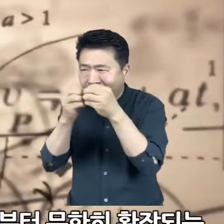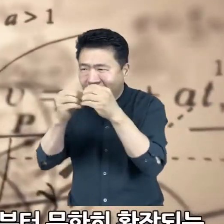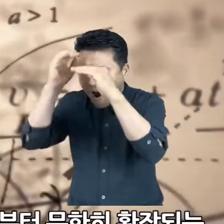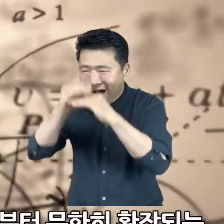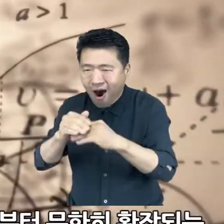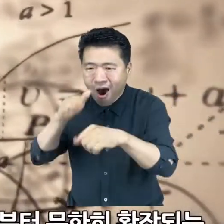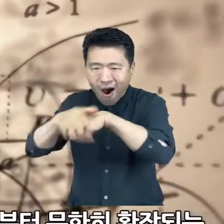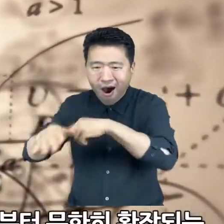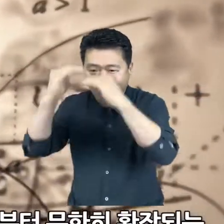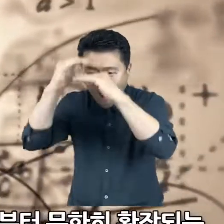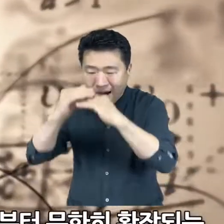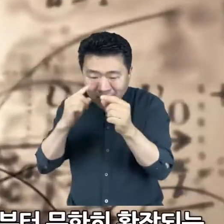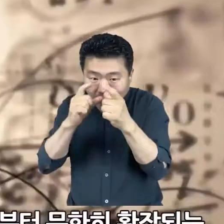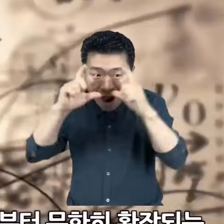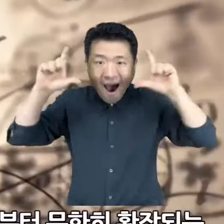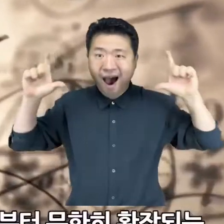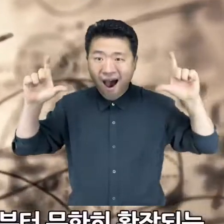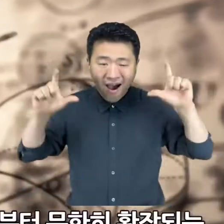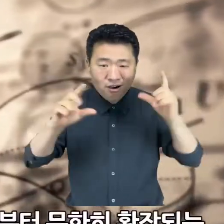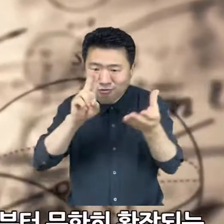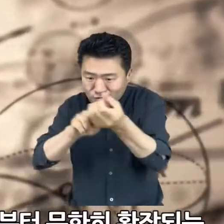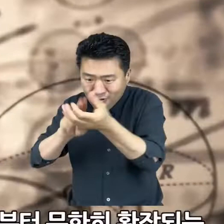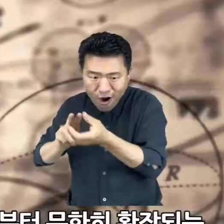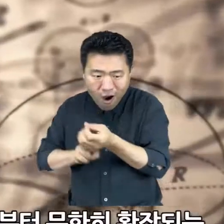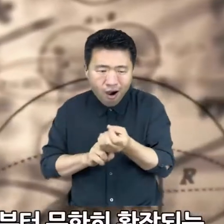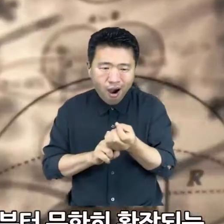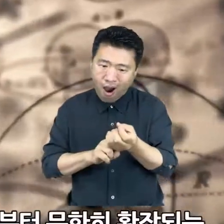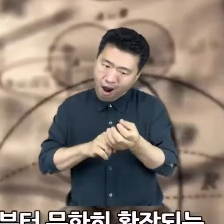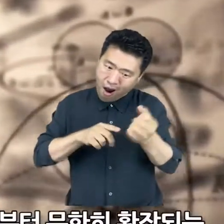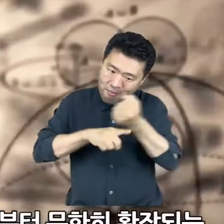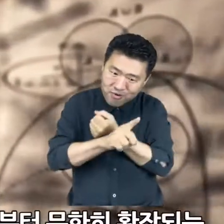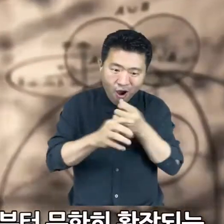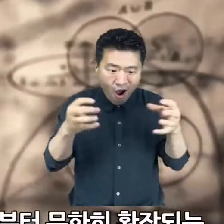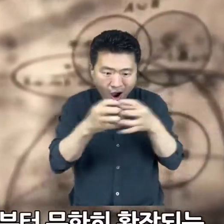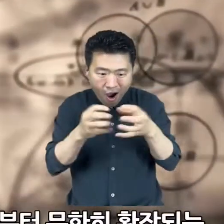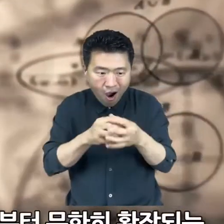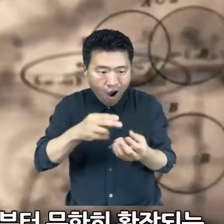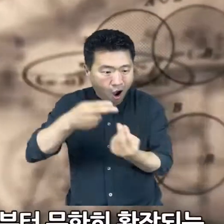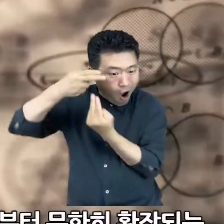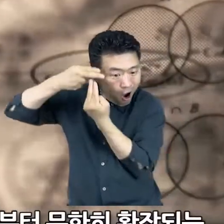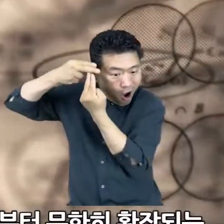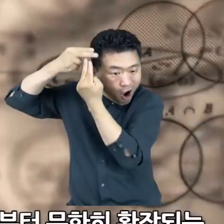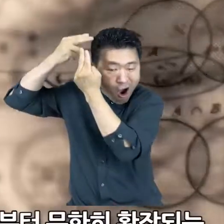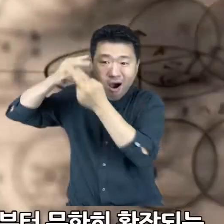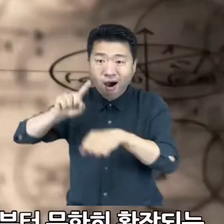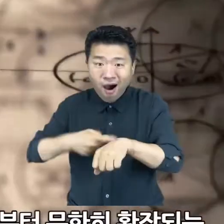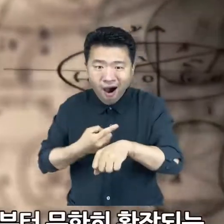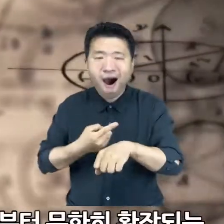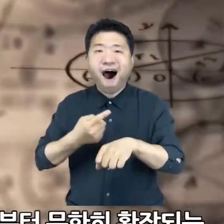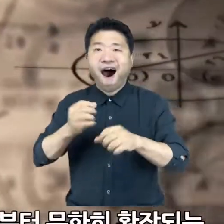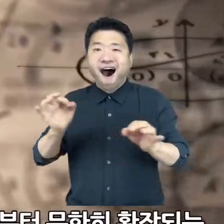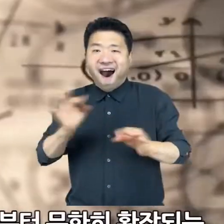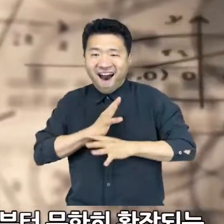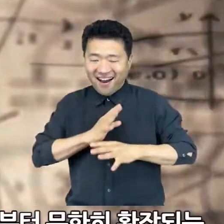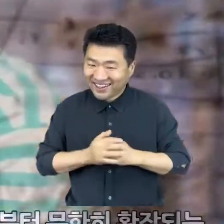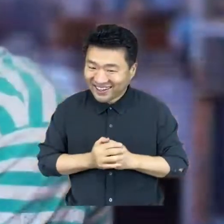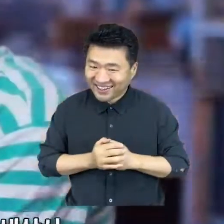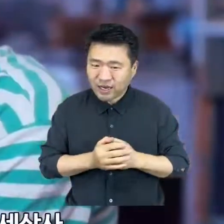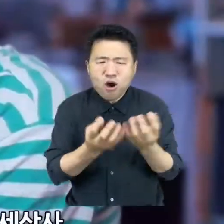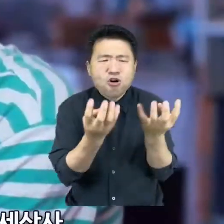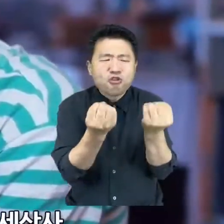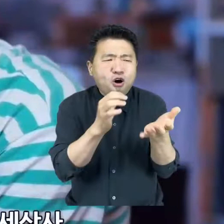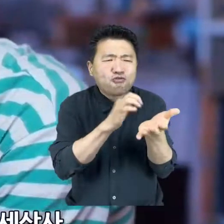공식의 탄생부터 무한히 확장되는 일상에 숨어있는 수학 개념들이 저절로 머리에 새겨지는 놀라운 경험을 하게 된다.